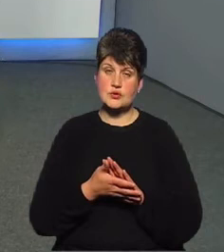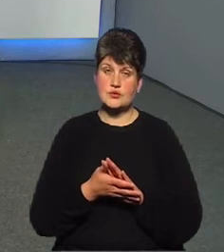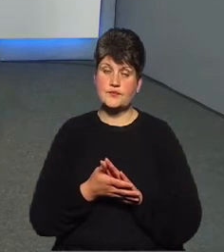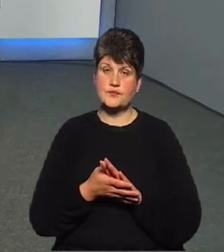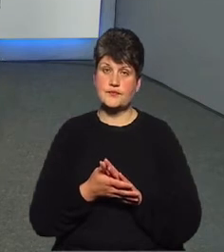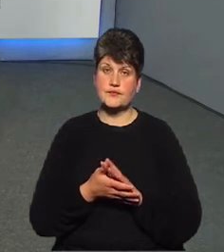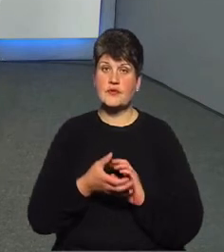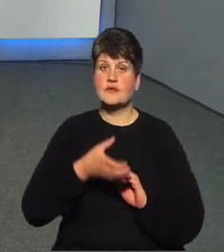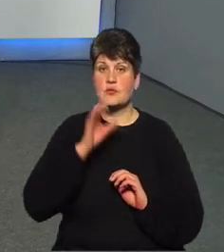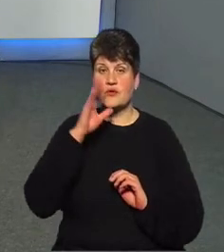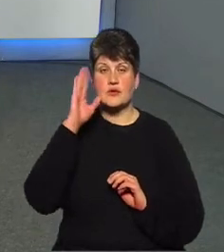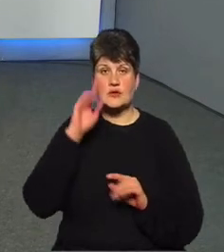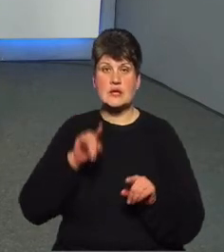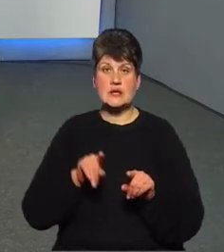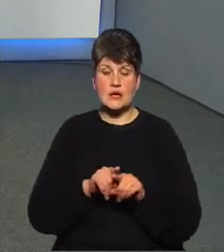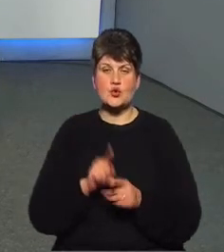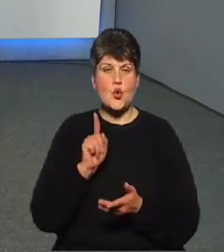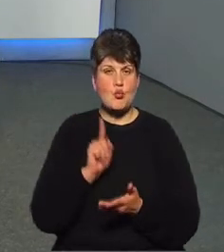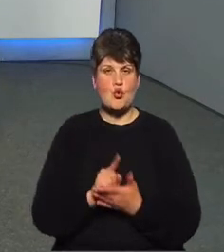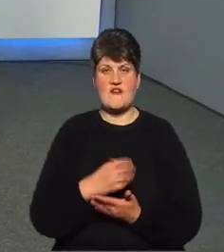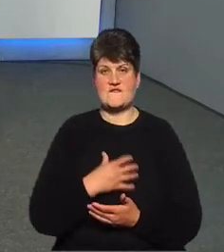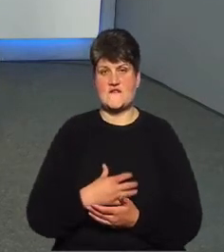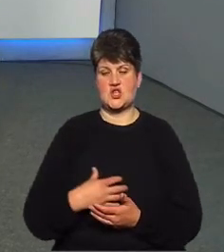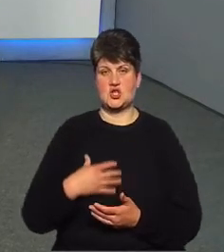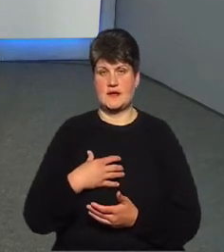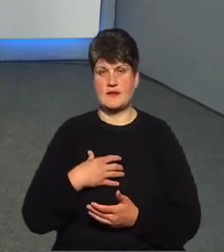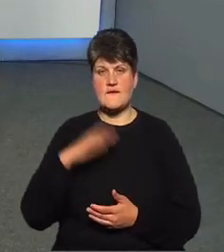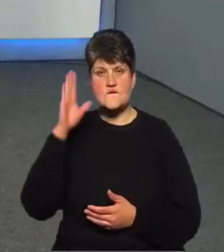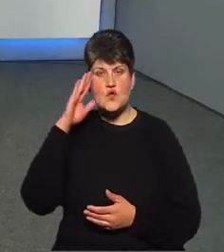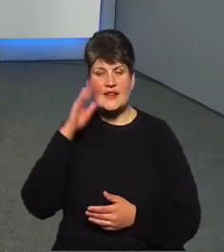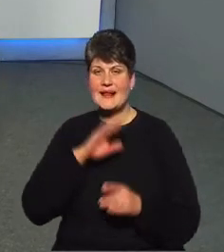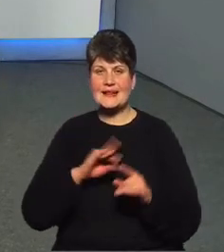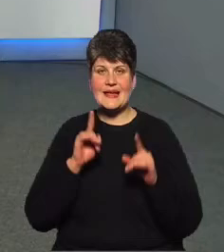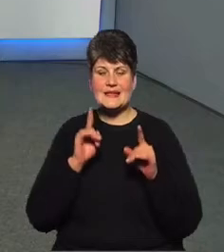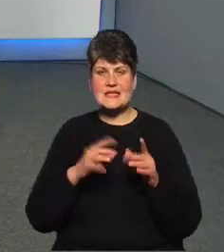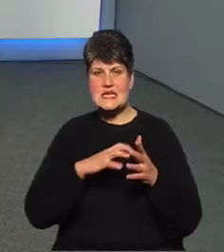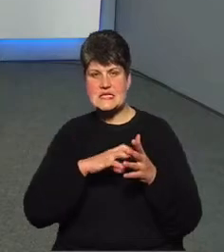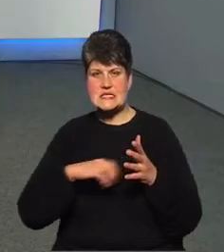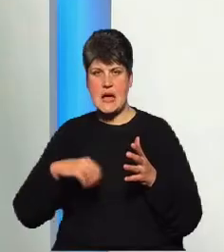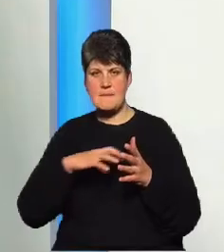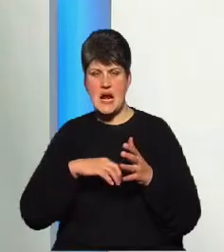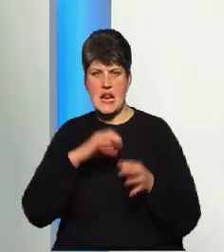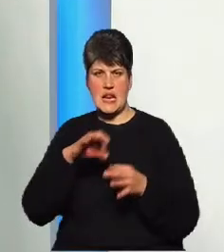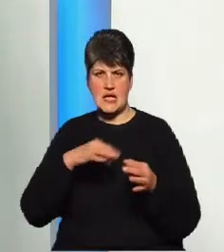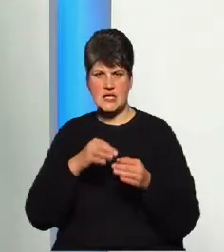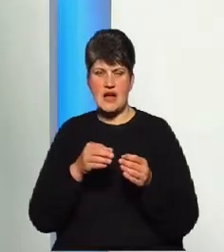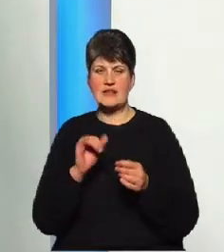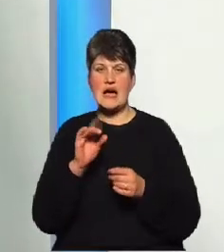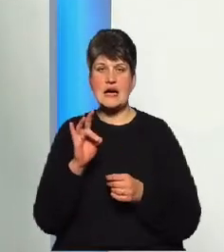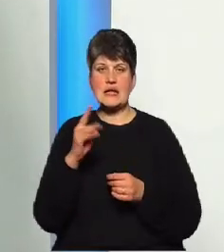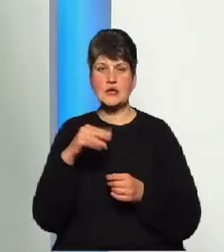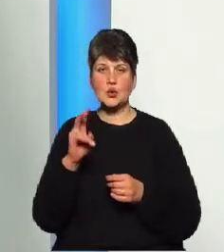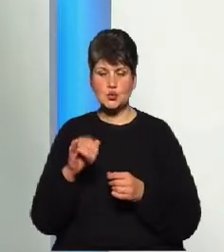дуже обов'язково, дуже важливим. Чому? Тому що вода не тільки виводить лишні токсини з крові, а вона і розріджує кров. І якщо ви будете